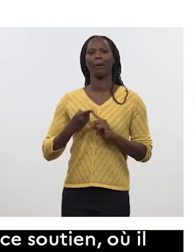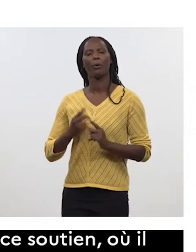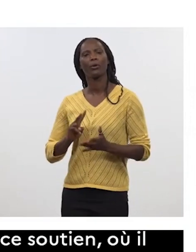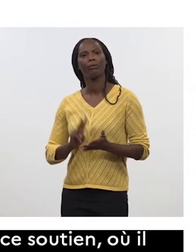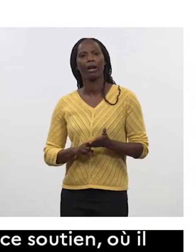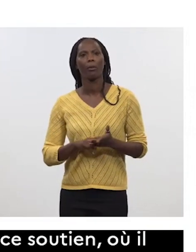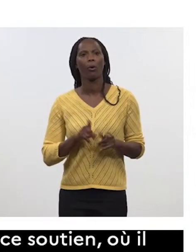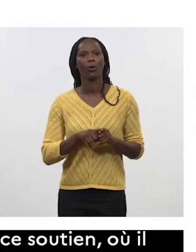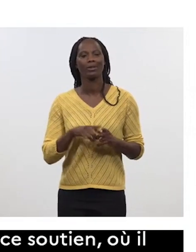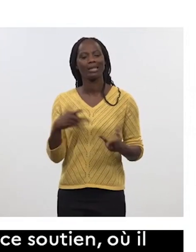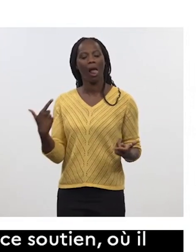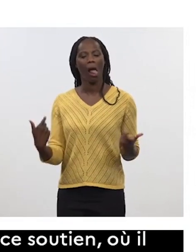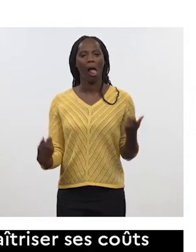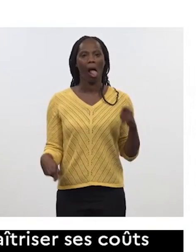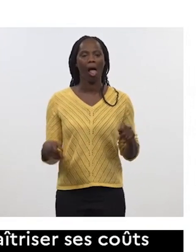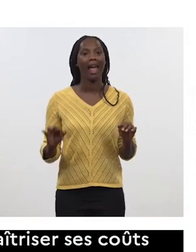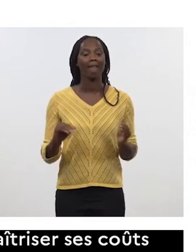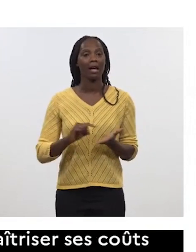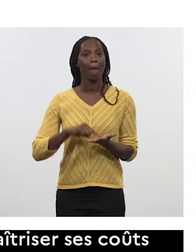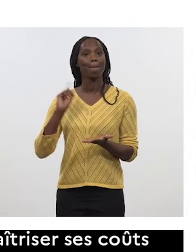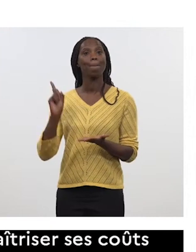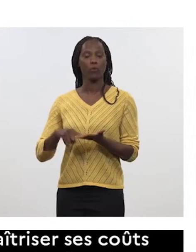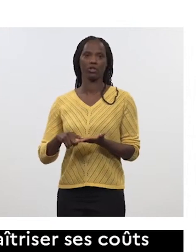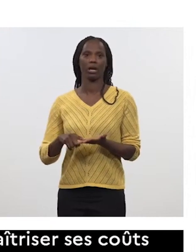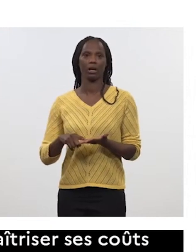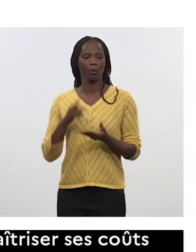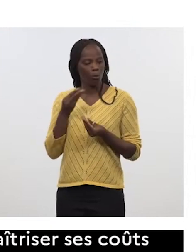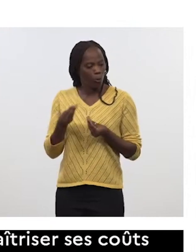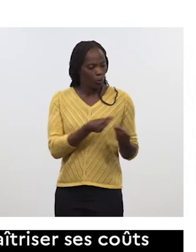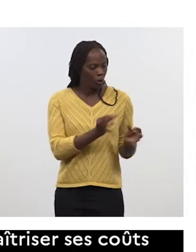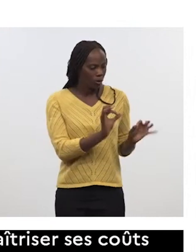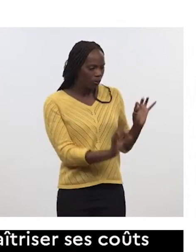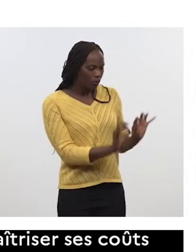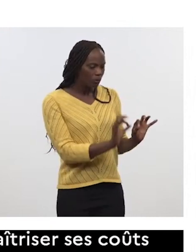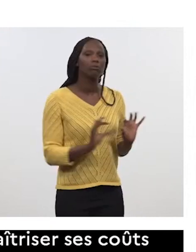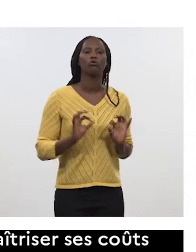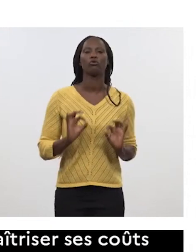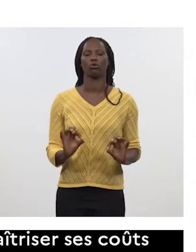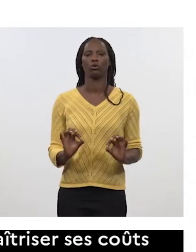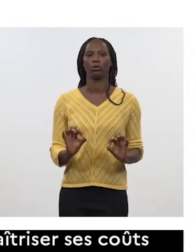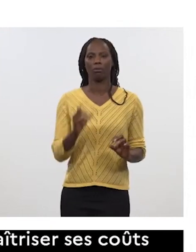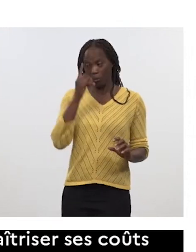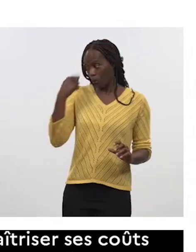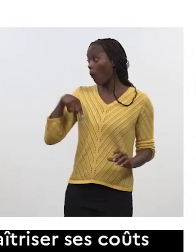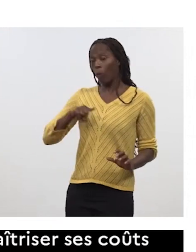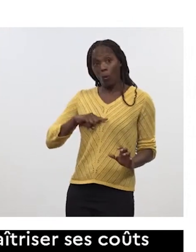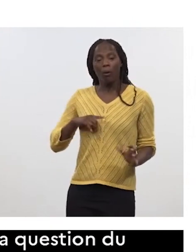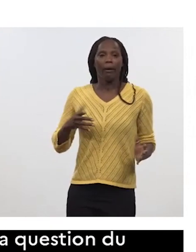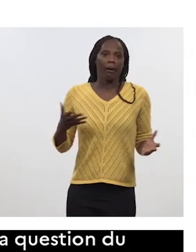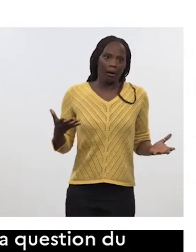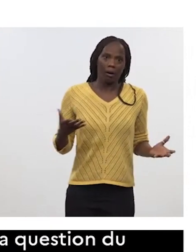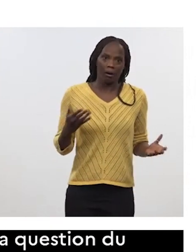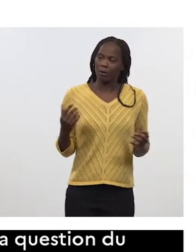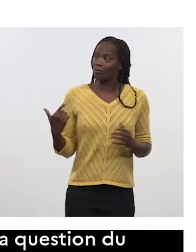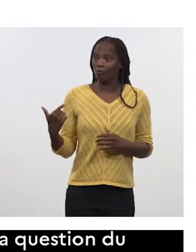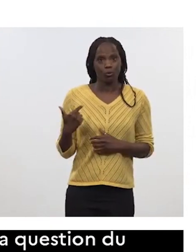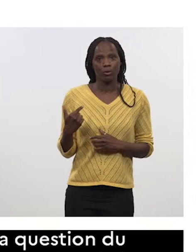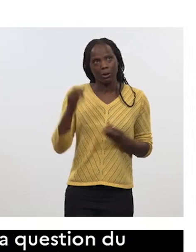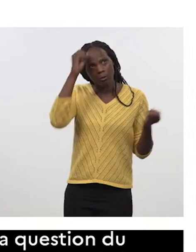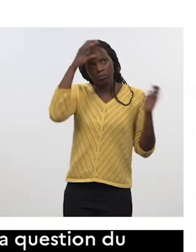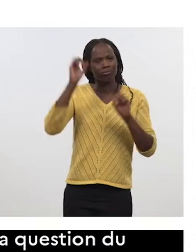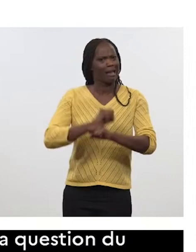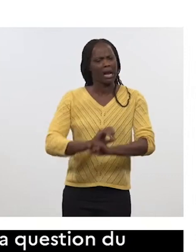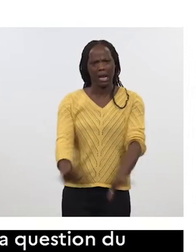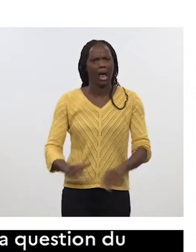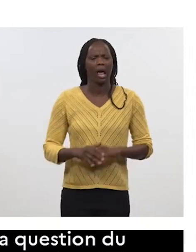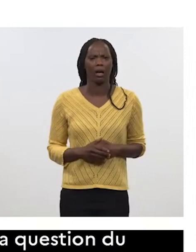la question de la soutenabilité budgétaire de ce maintien en conditions opérationnelles, pour moi, en tout cas pour nous, nous le sommes dit, c'est une évidence,